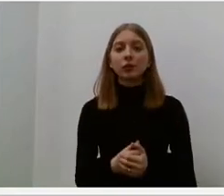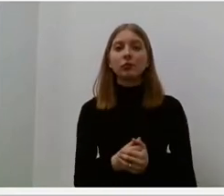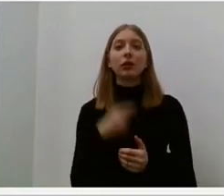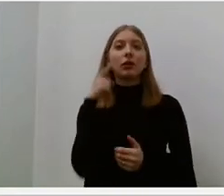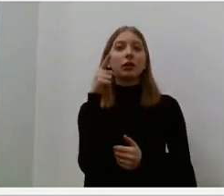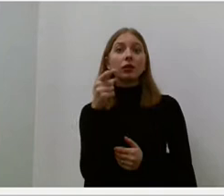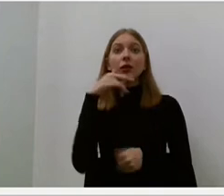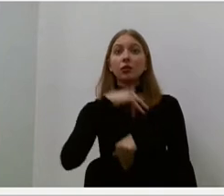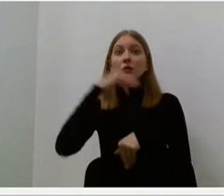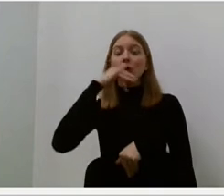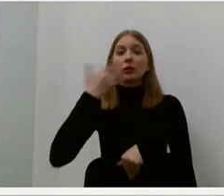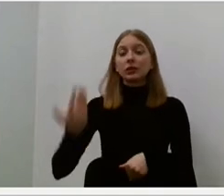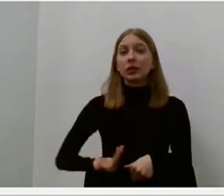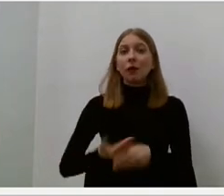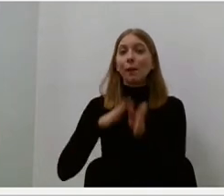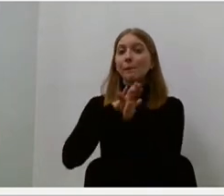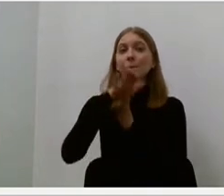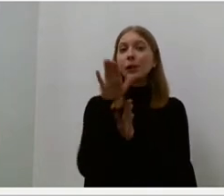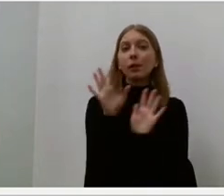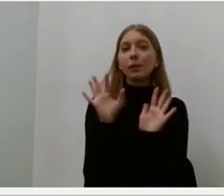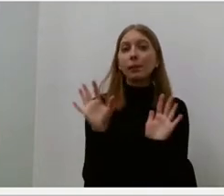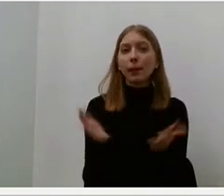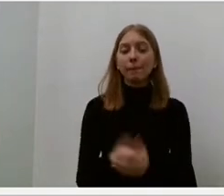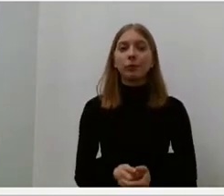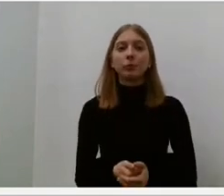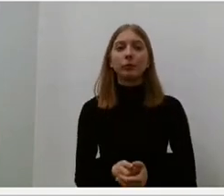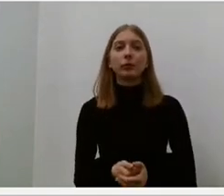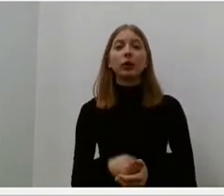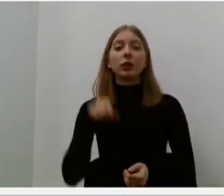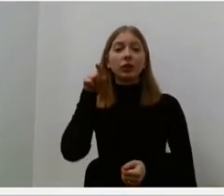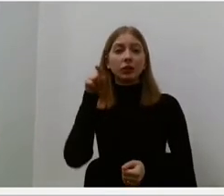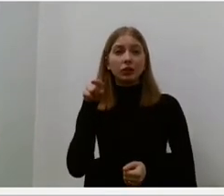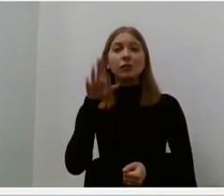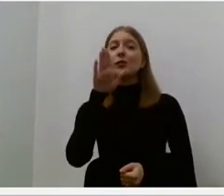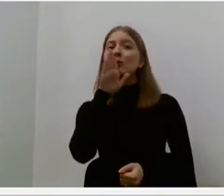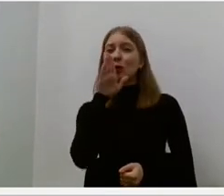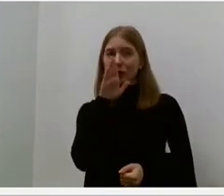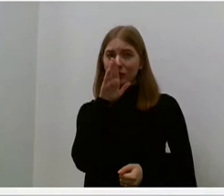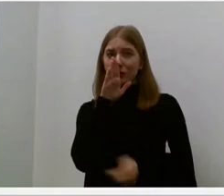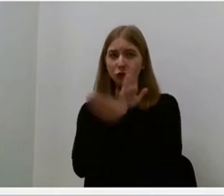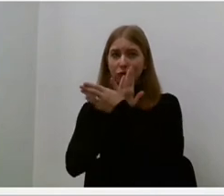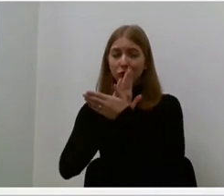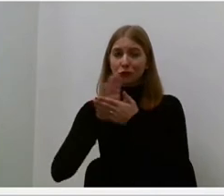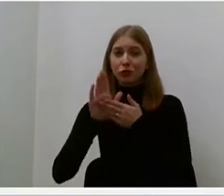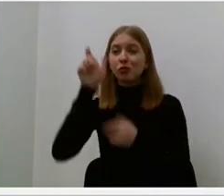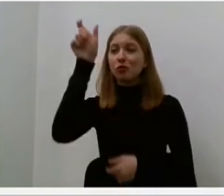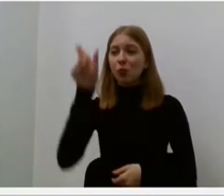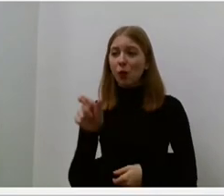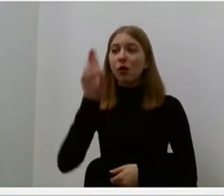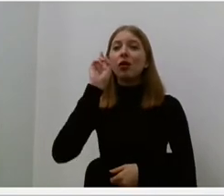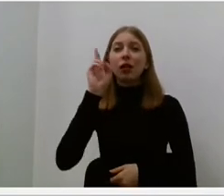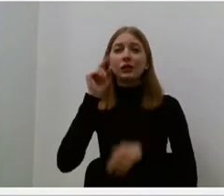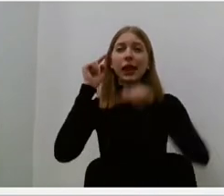Tai yra žmogus, kuris patyrė emigranto dalę. Dalę,